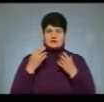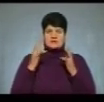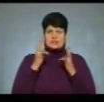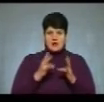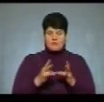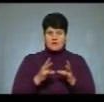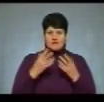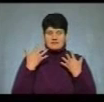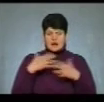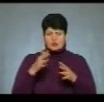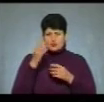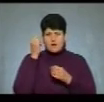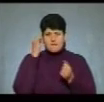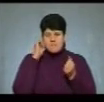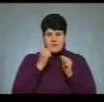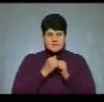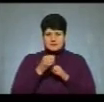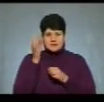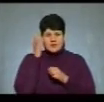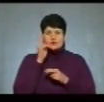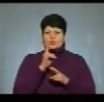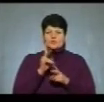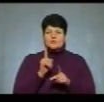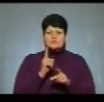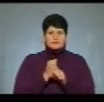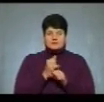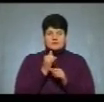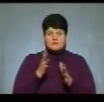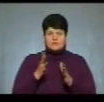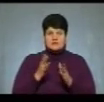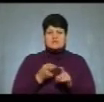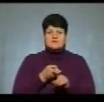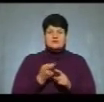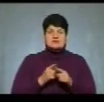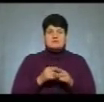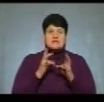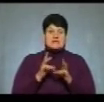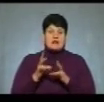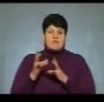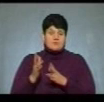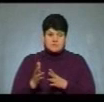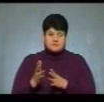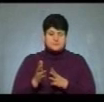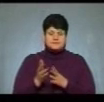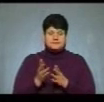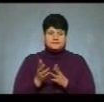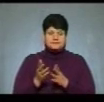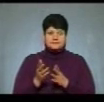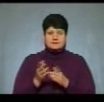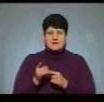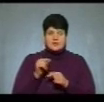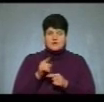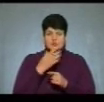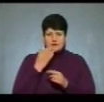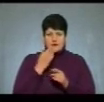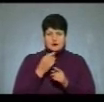пригадати, хто задав йому удару, не може. Нанесені травми і те, що немає